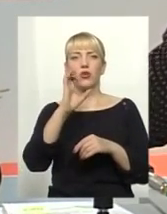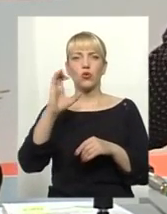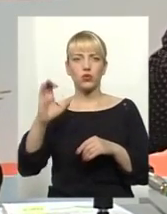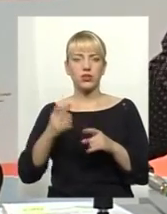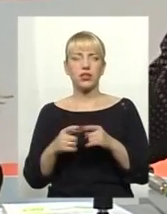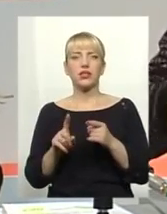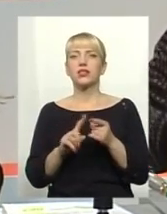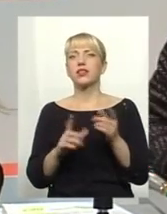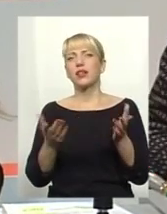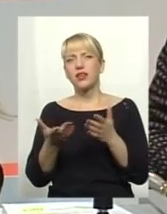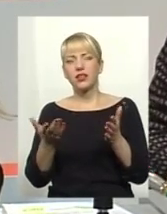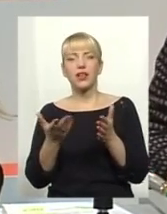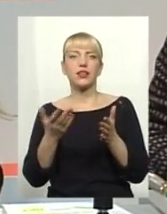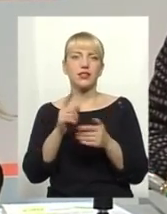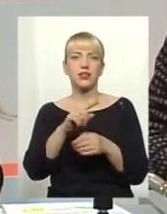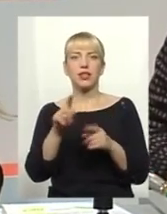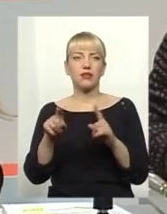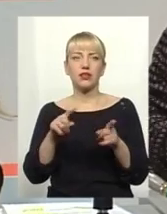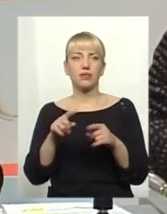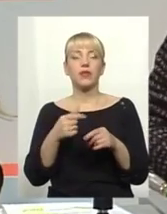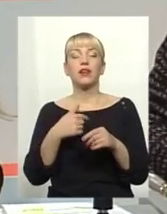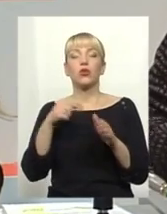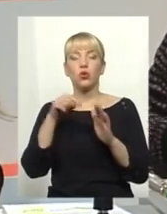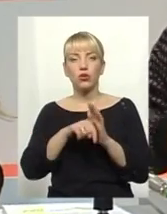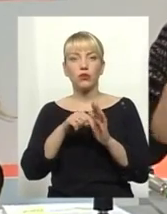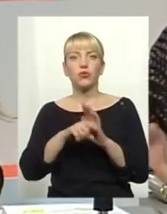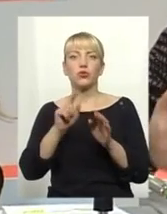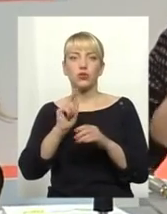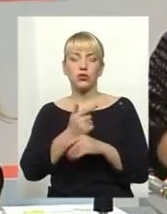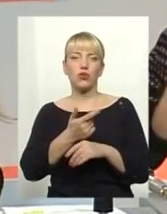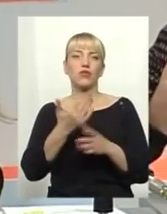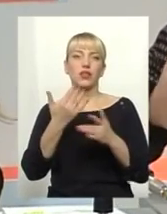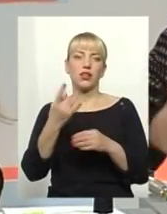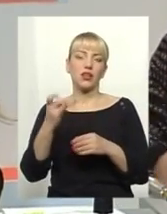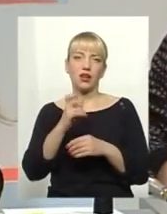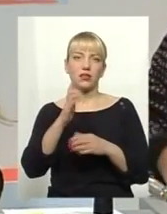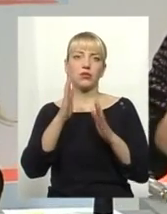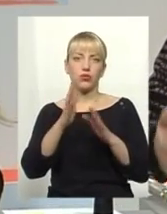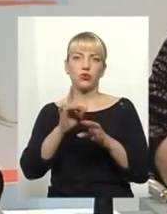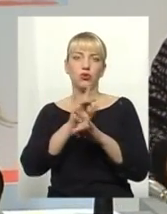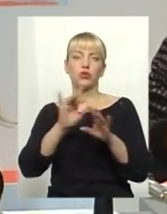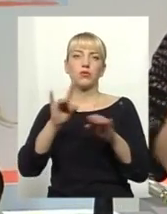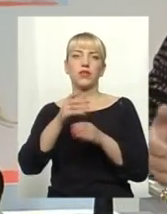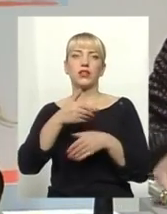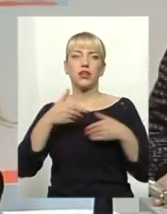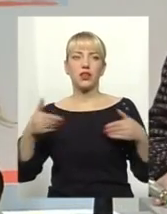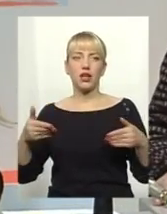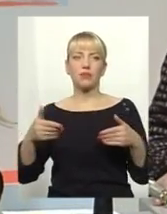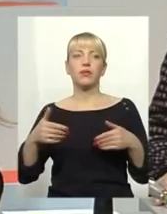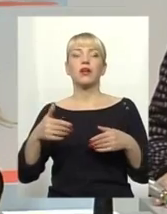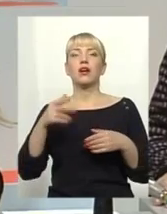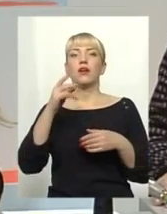не там нулих поставив. Тобто знову в червовий раз будуть розповідати нам байки та тримати нас